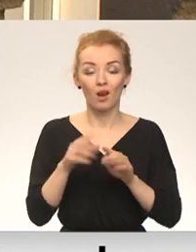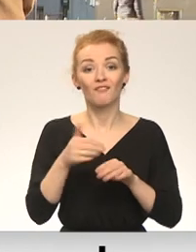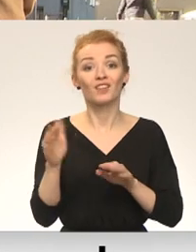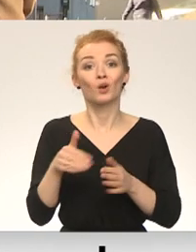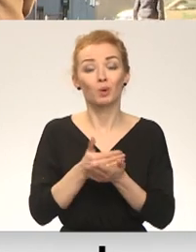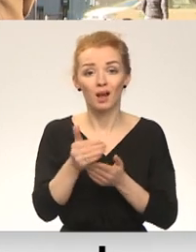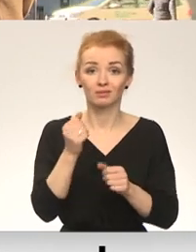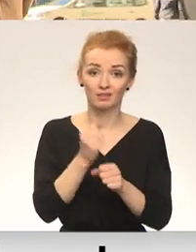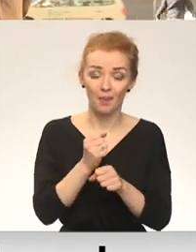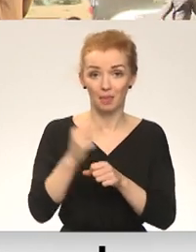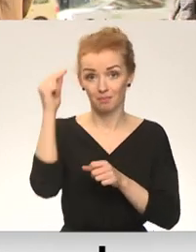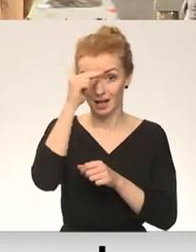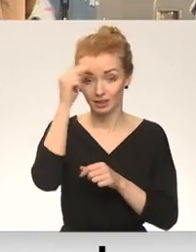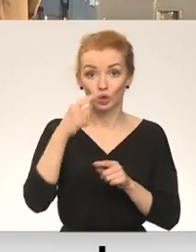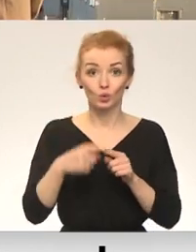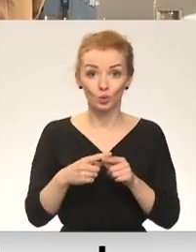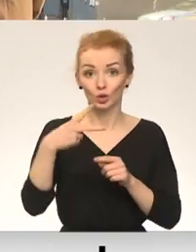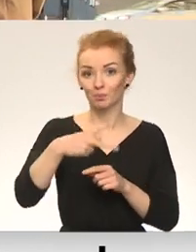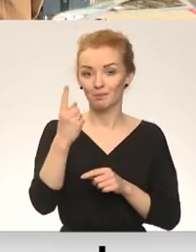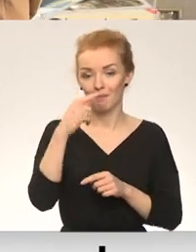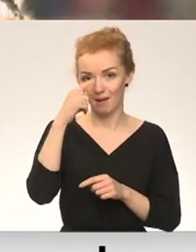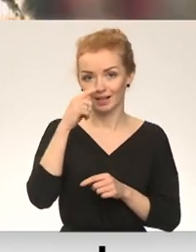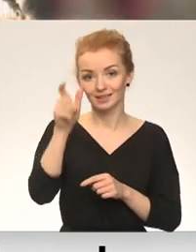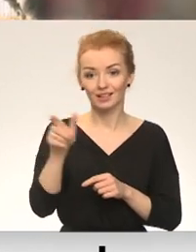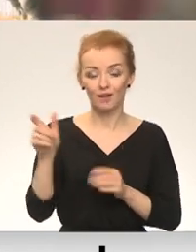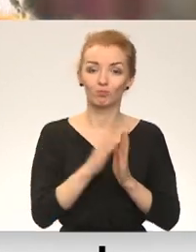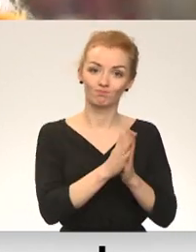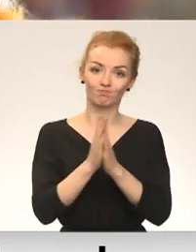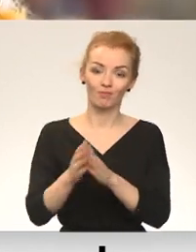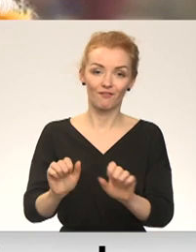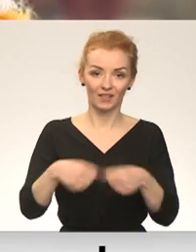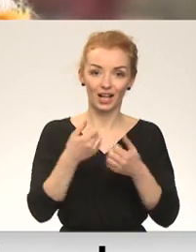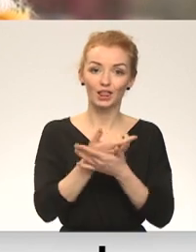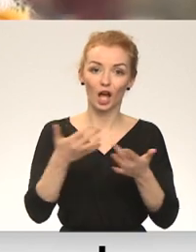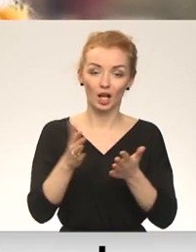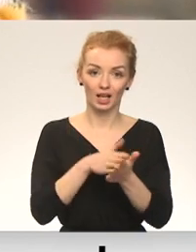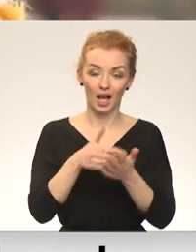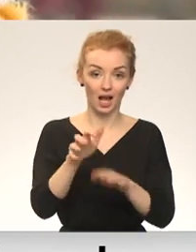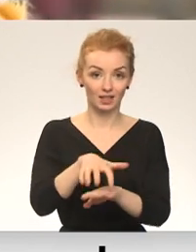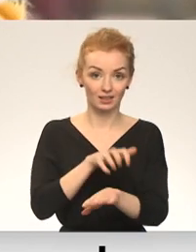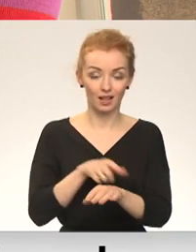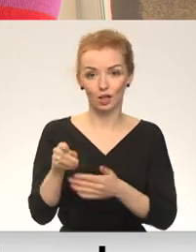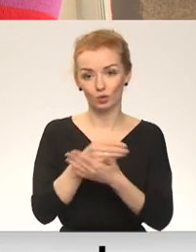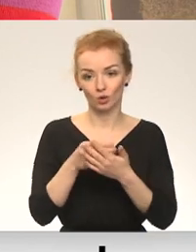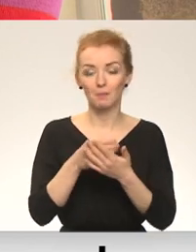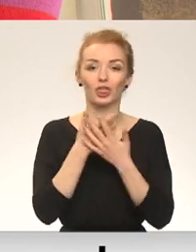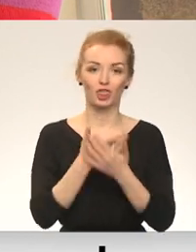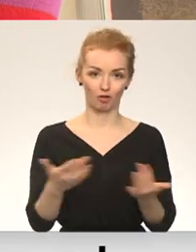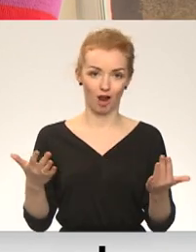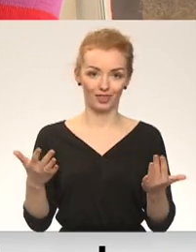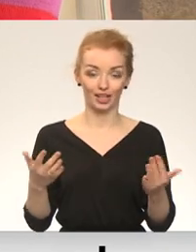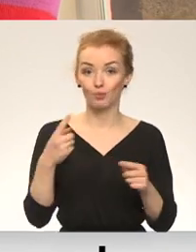mācīties. Tieši tādēļ 21. martā cilvēki aicināt vilt dažādas krāsas zeķis, kas simbolizē dažādību.